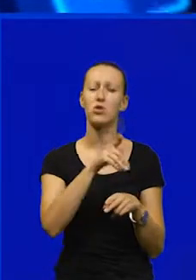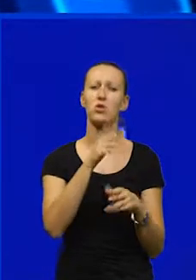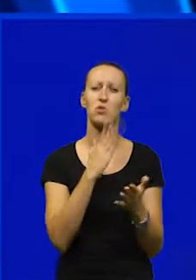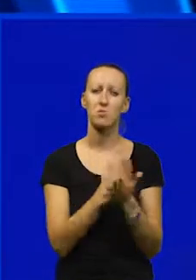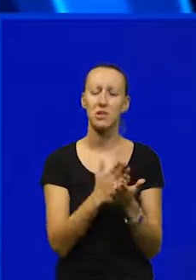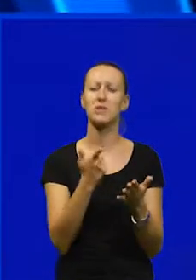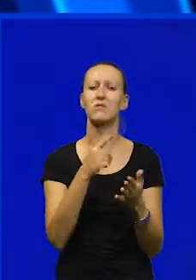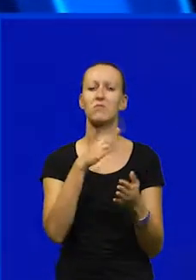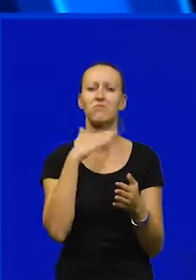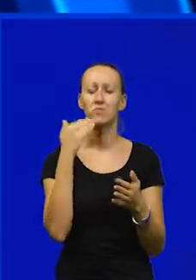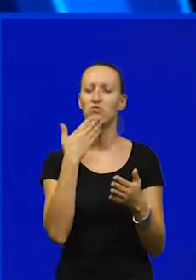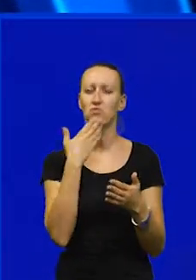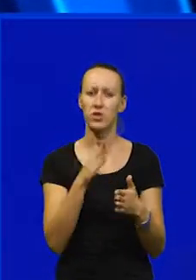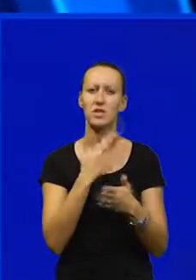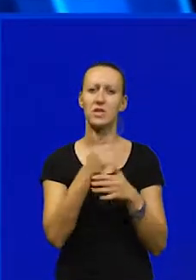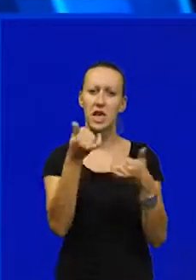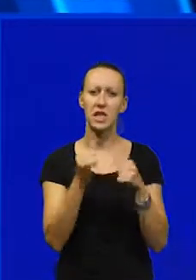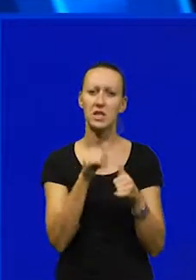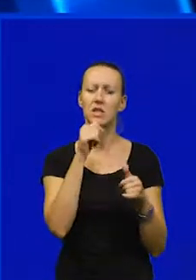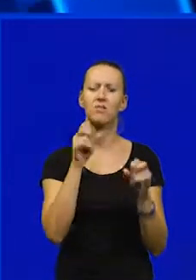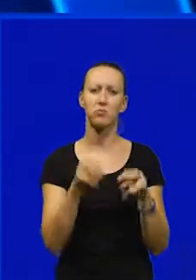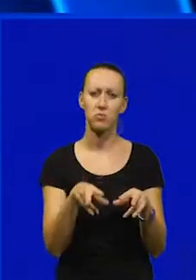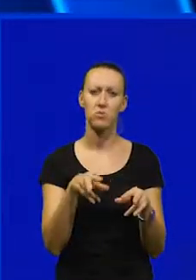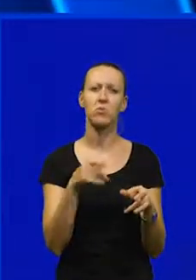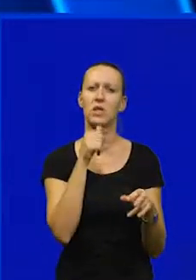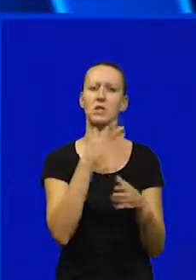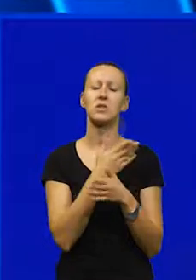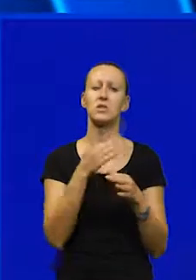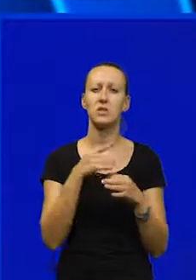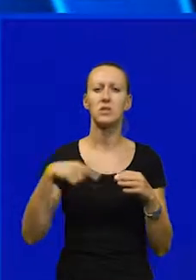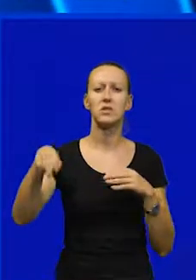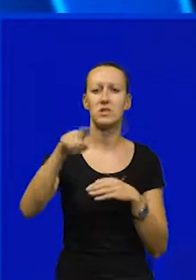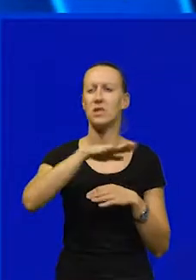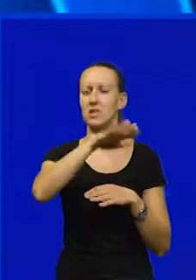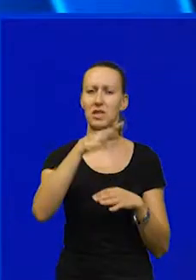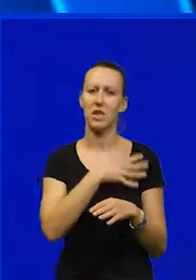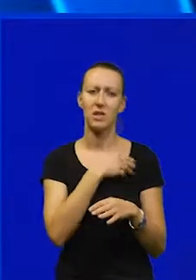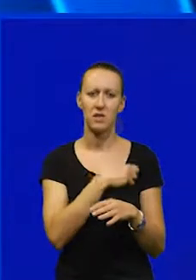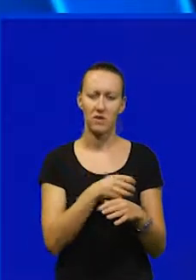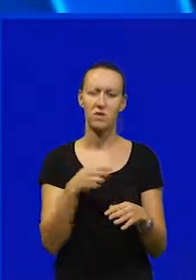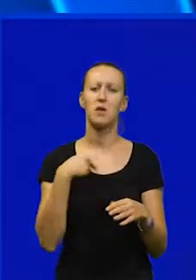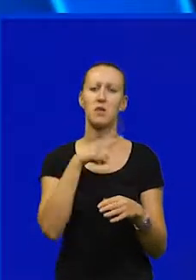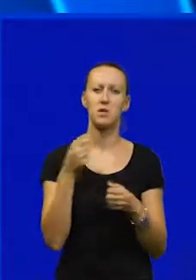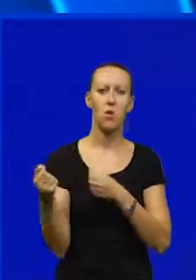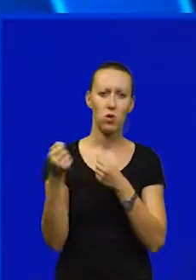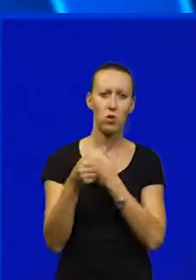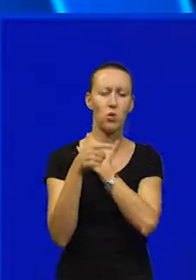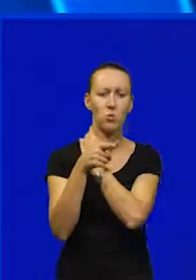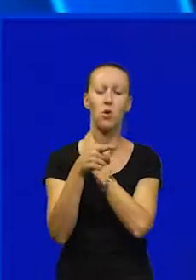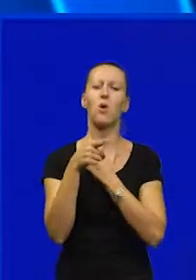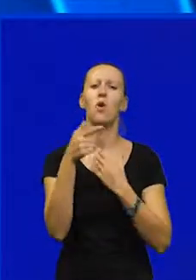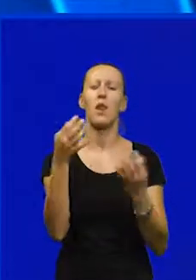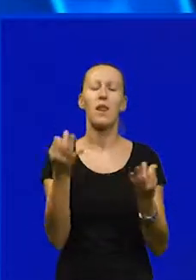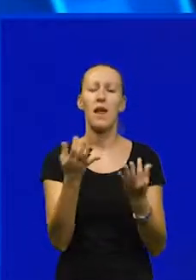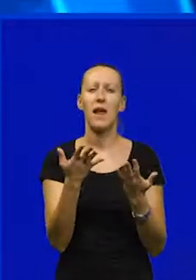biti u stvari pogubno i za Istru i za Pulu, pa i na nacionalnoj razini. Mi smo donijeli u tom pogledu